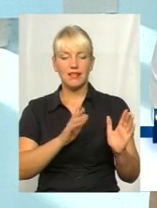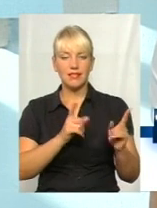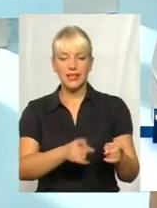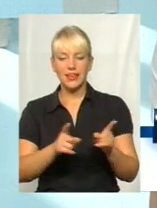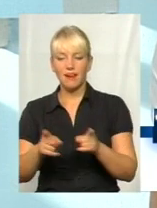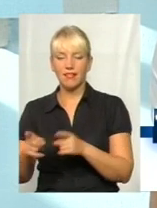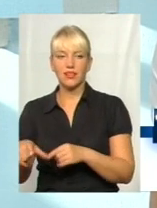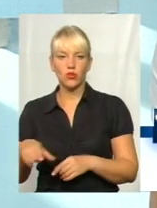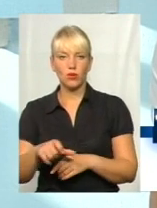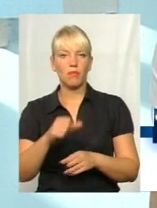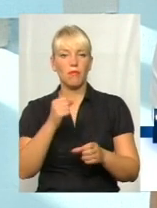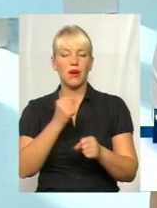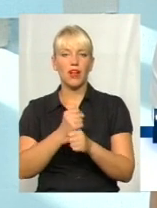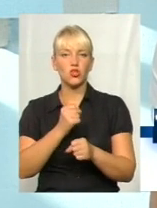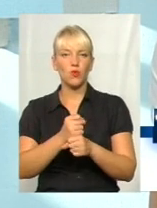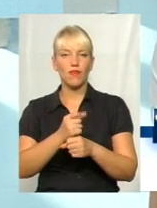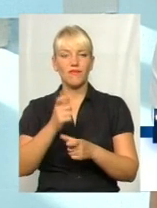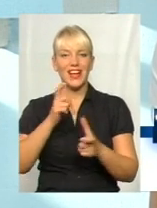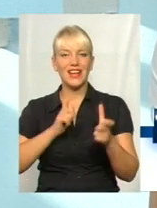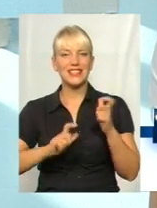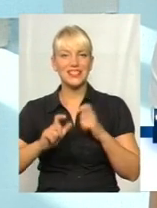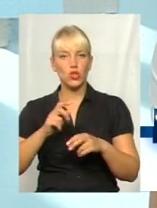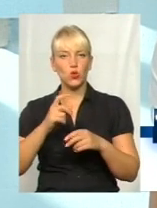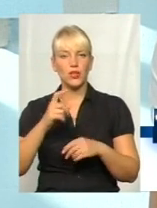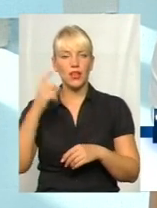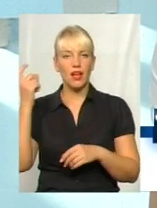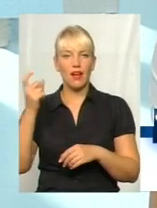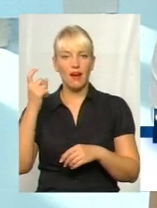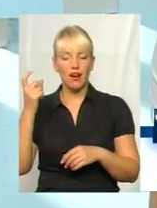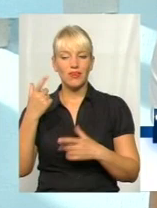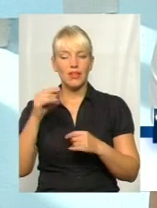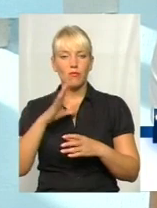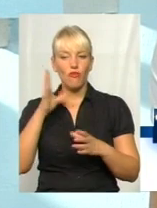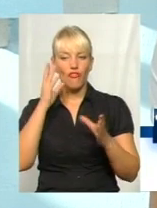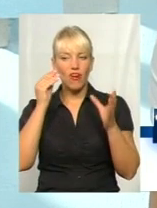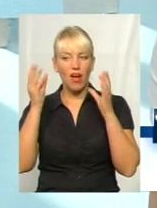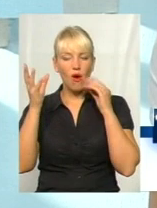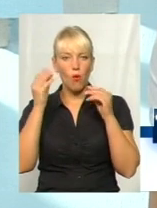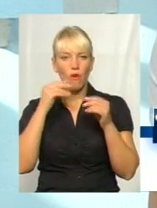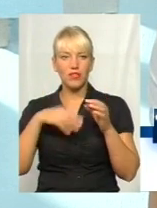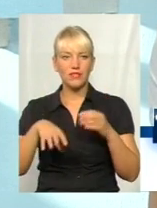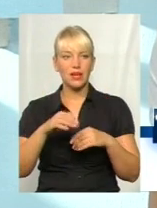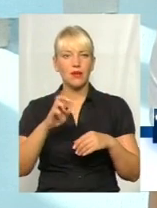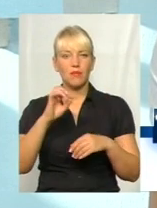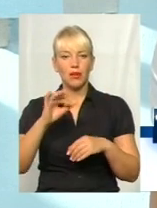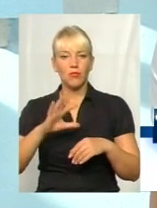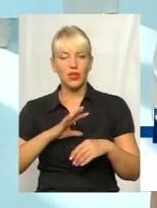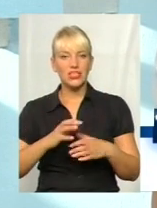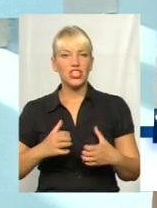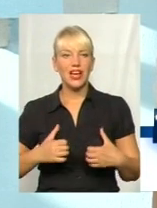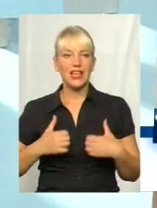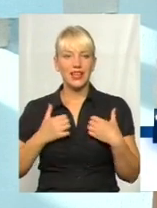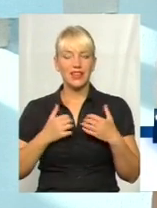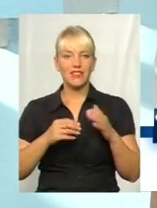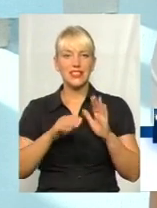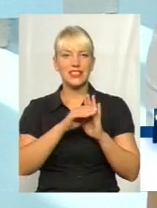максимум було все враховано. І, ви знаєте, могла бути жахлива статистика, якби замість цієї